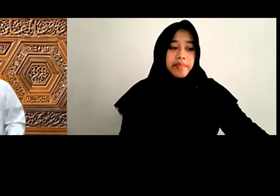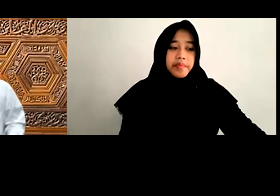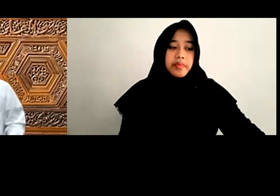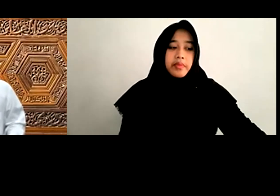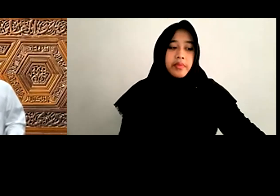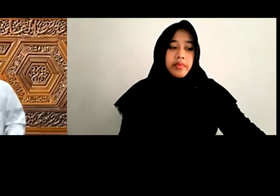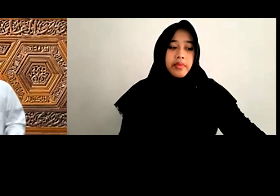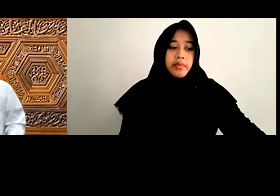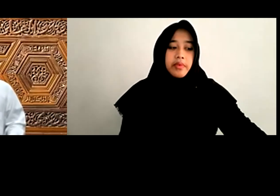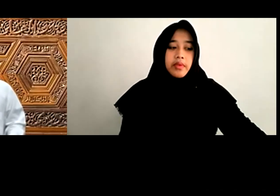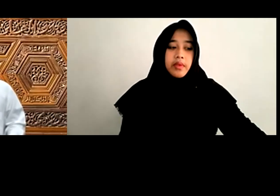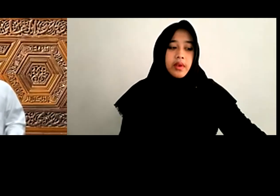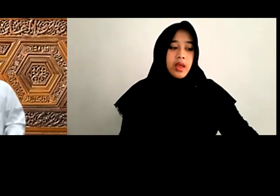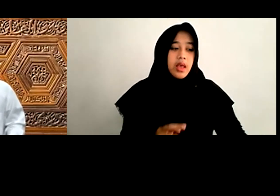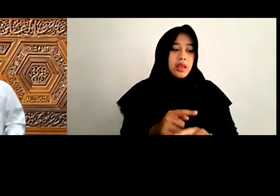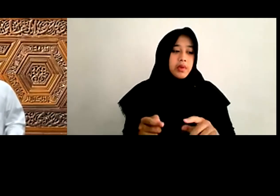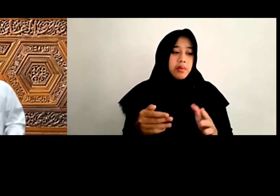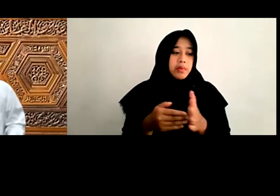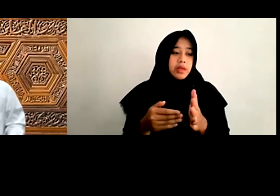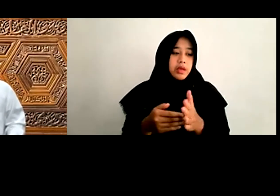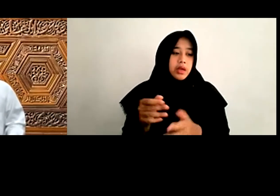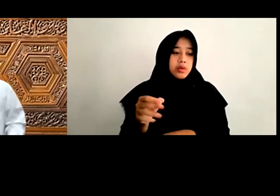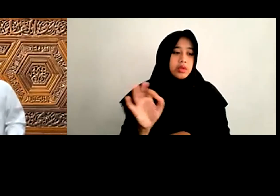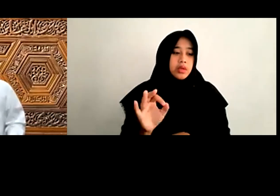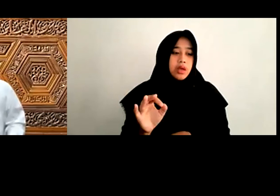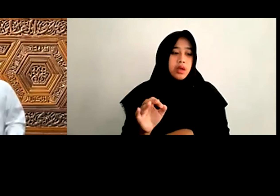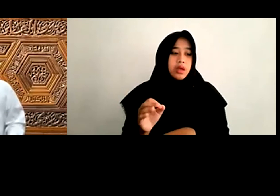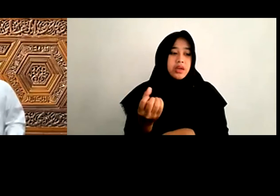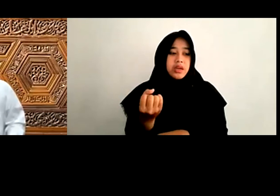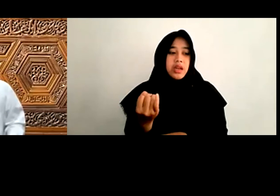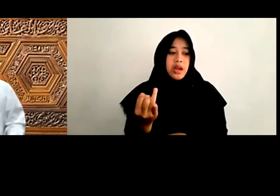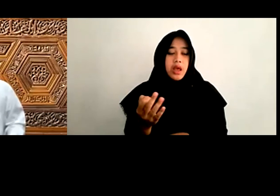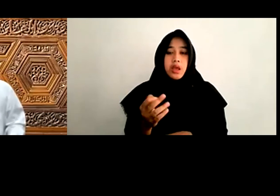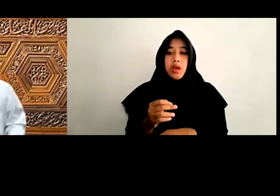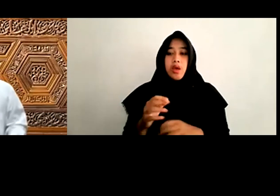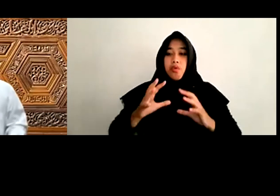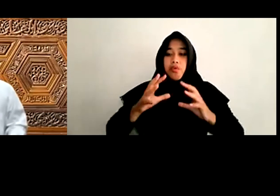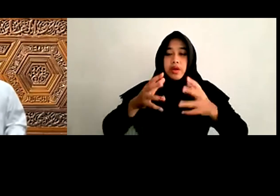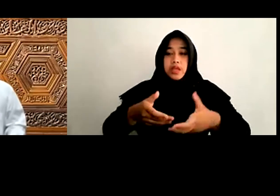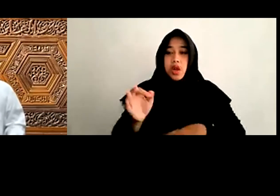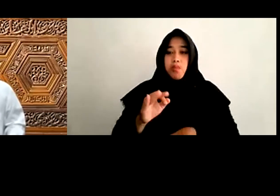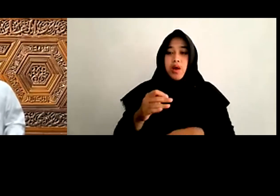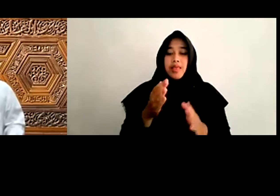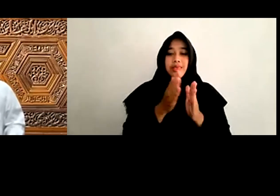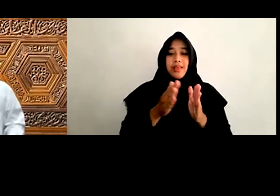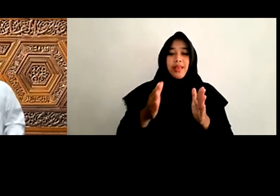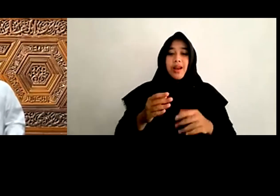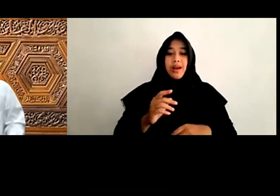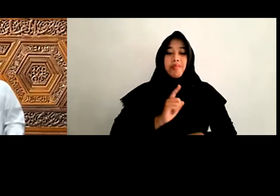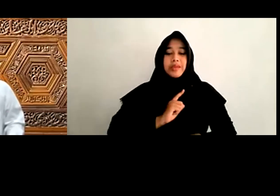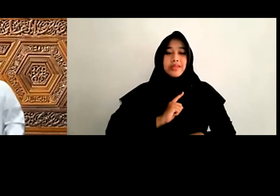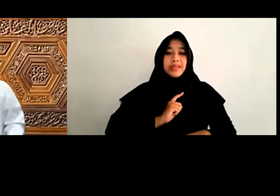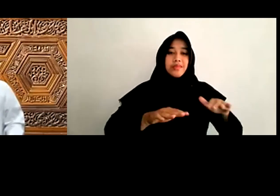dalam tataran Nilai-nilai universal Kuliat Bukan dalam tataran Prinsip-prinsip Basar dan tujuannya